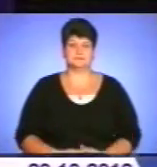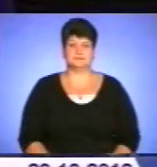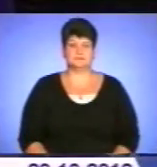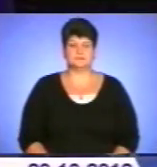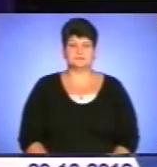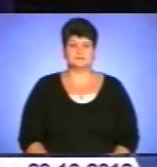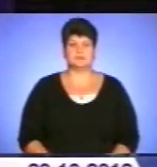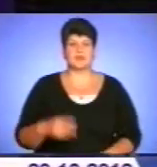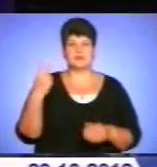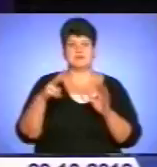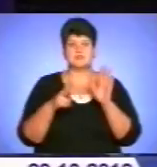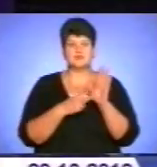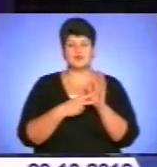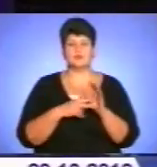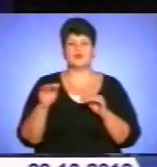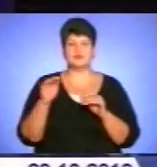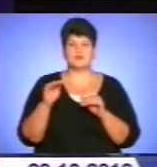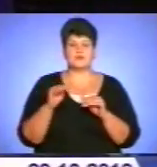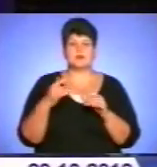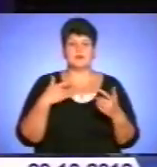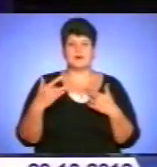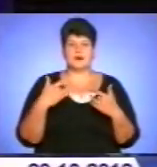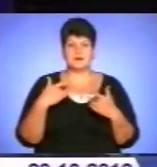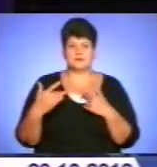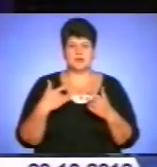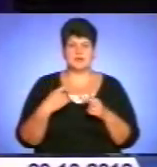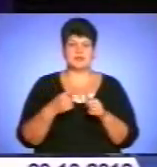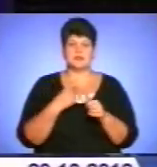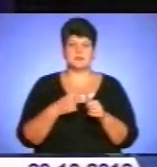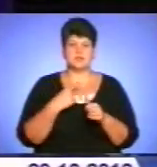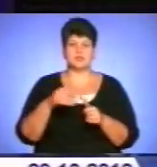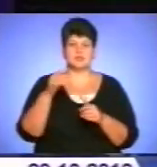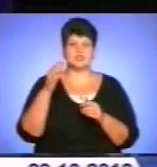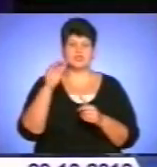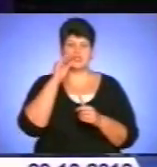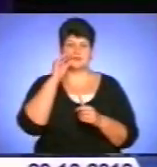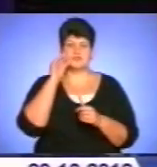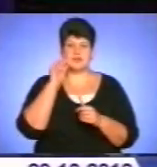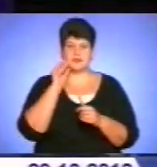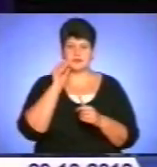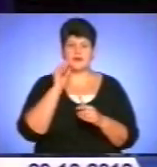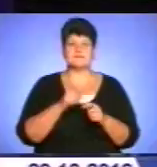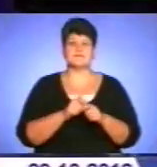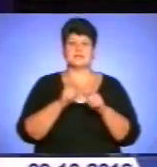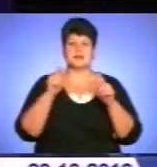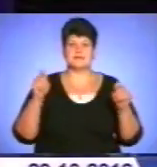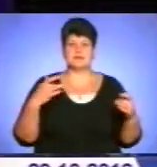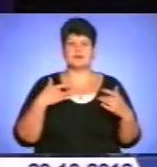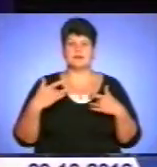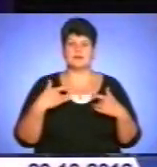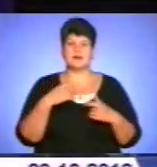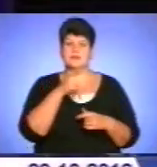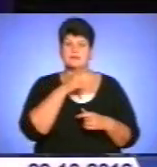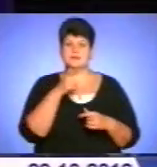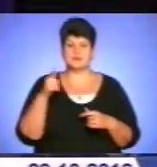27 жовтня в Академічному обласному українському драматичному театрі імені Тараса Шевченка відкрився театральний сезон.